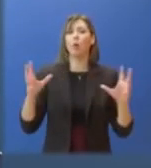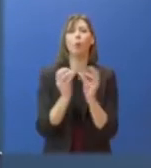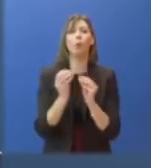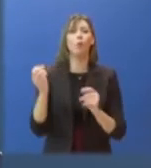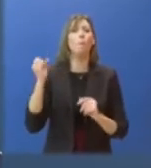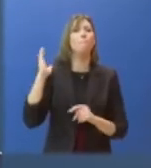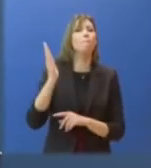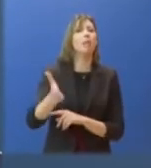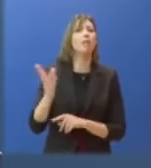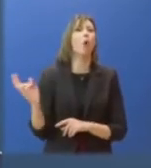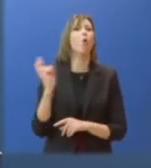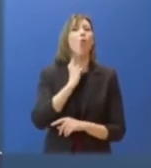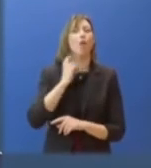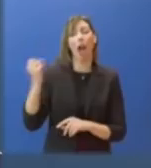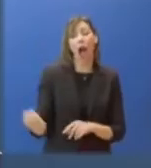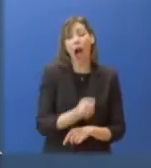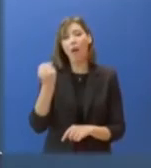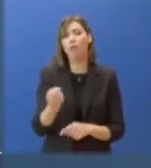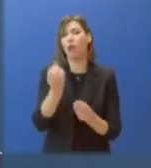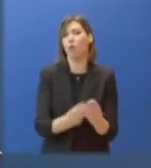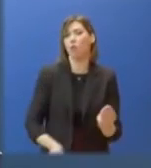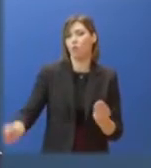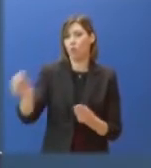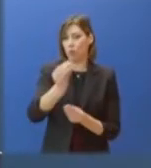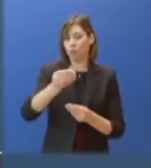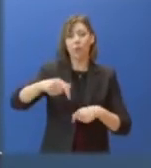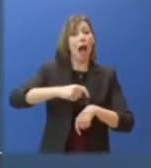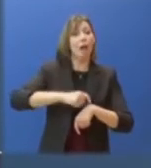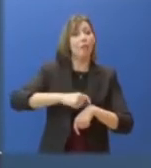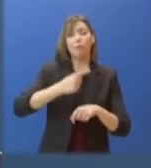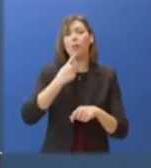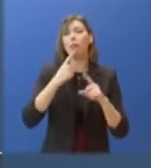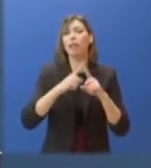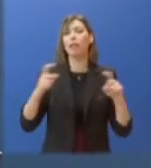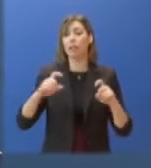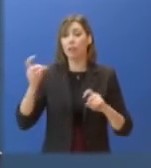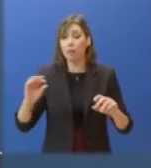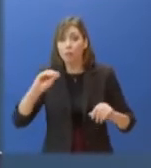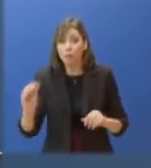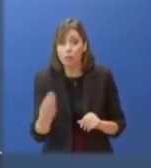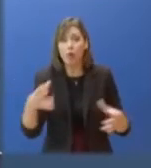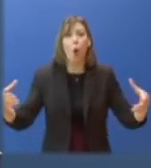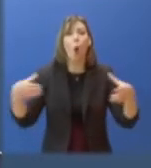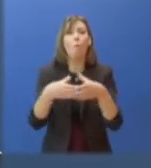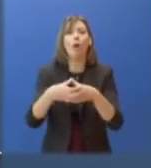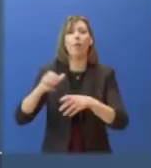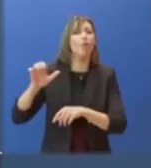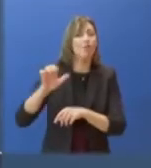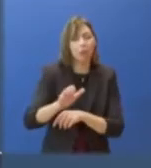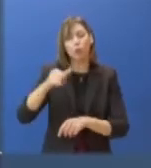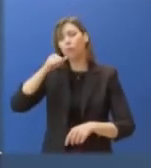της προσβολής της γενετήσιας ελευθερίας. Προβλέπεται πλέον ως μοναδική ποινή για τον ομαδικό βιασμό η ισόβια κάθεξη.